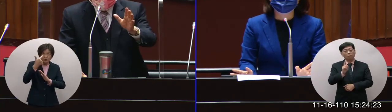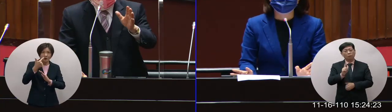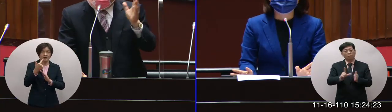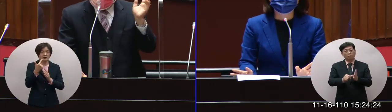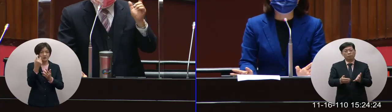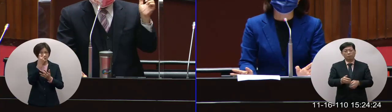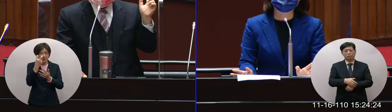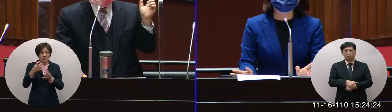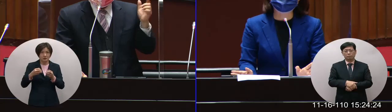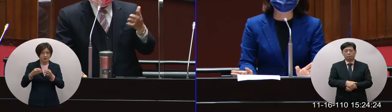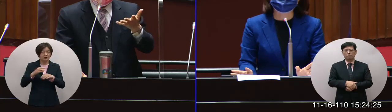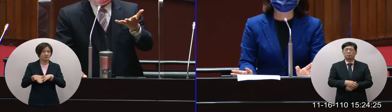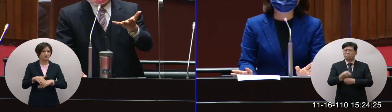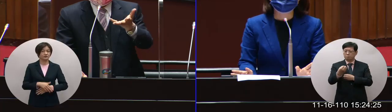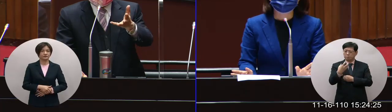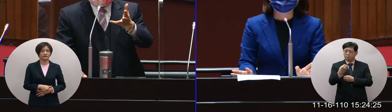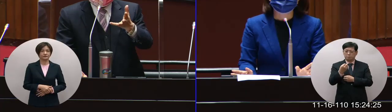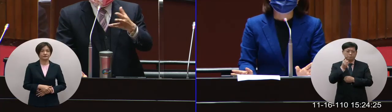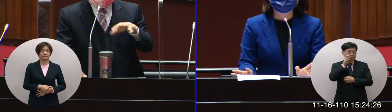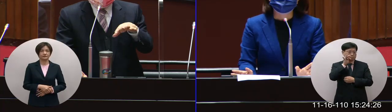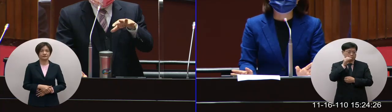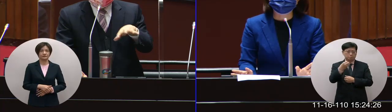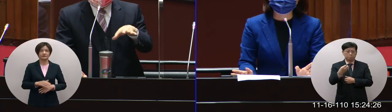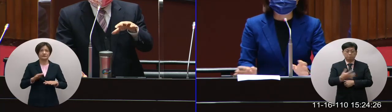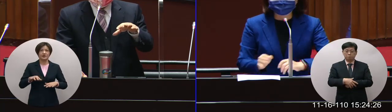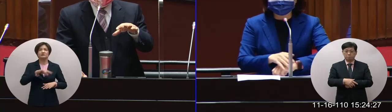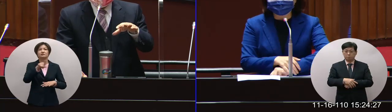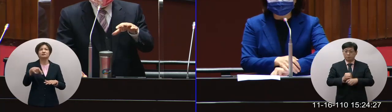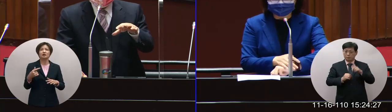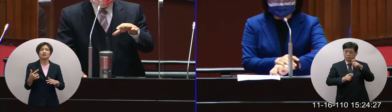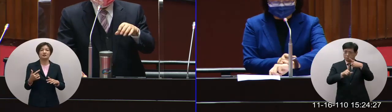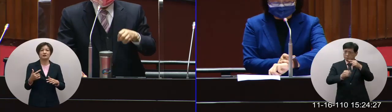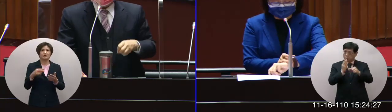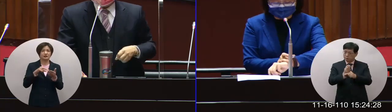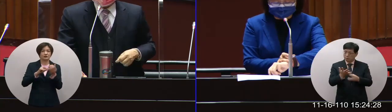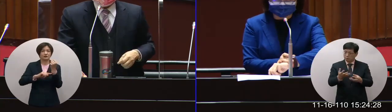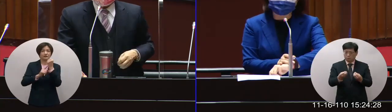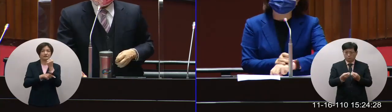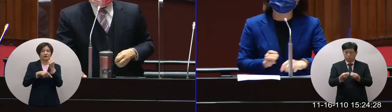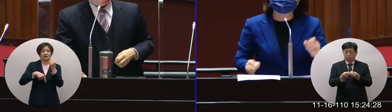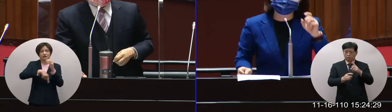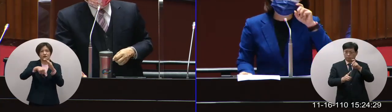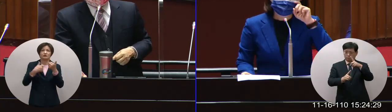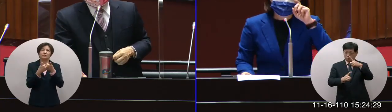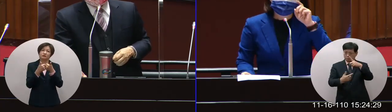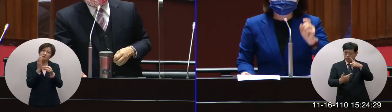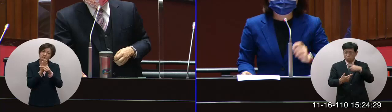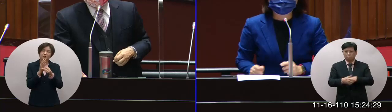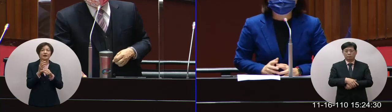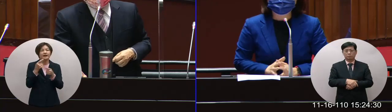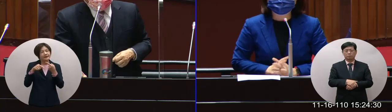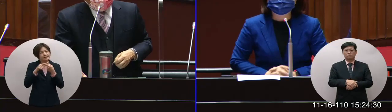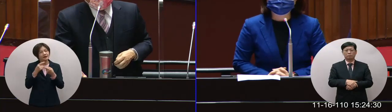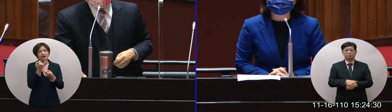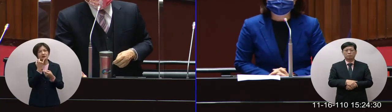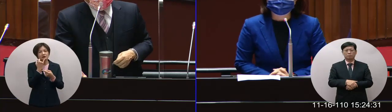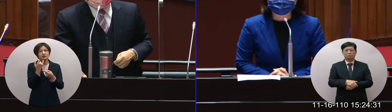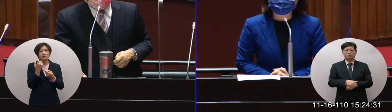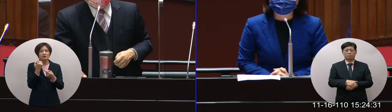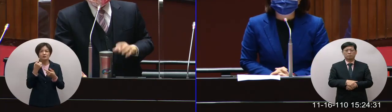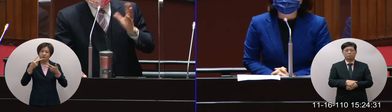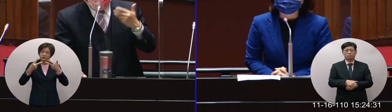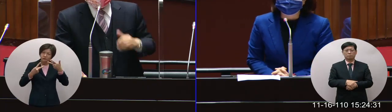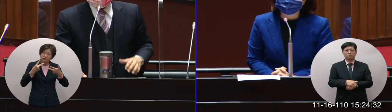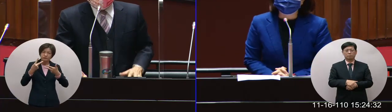很快很快因為現在都在這裡在11月中啊對啊11月16號應該可以啦在兩個